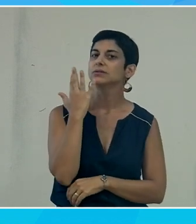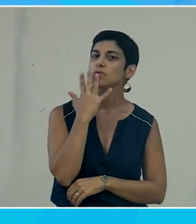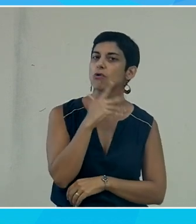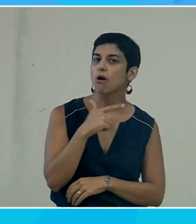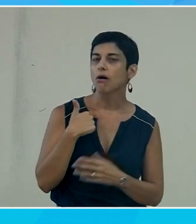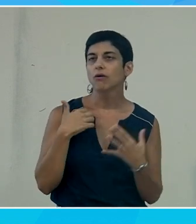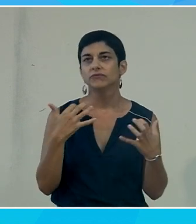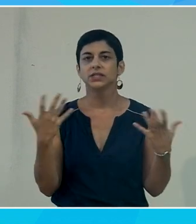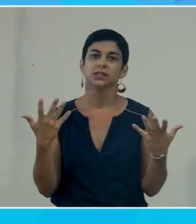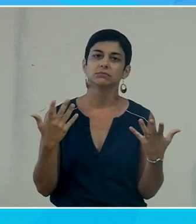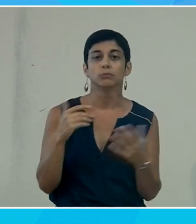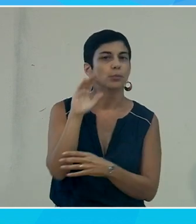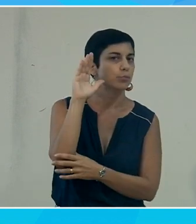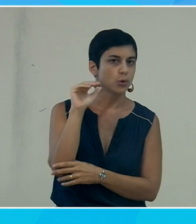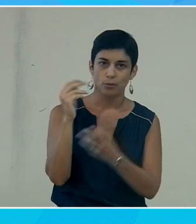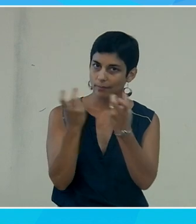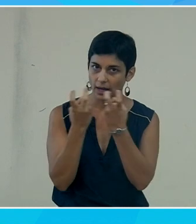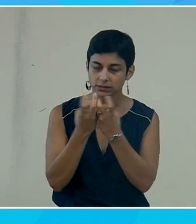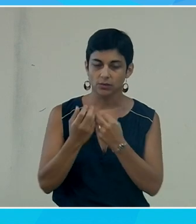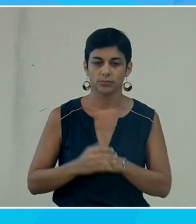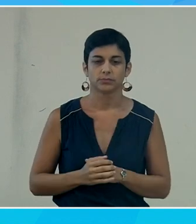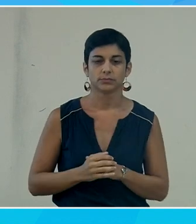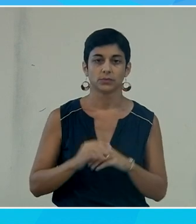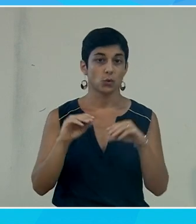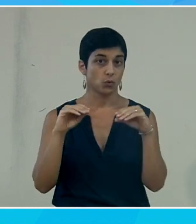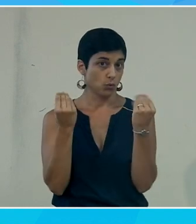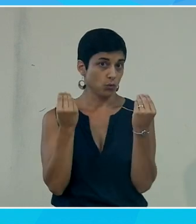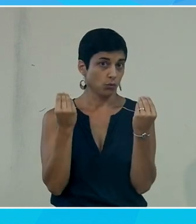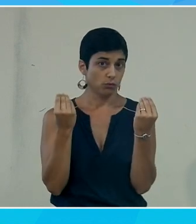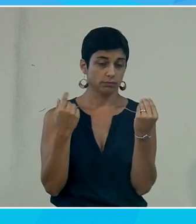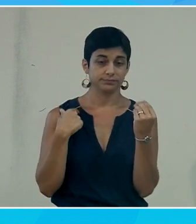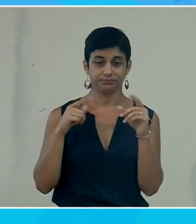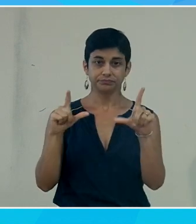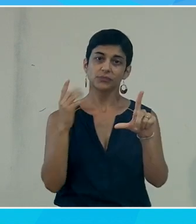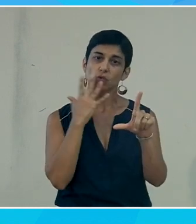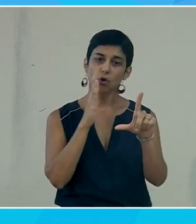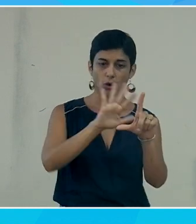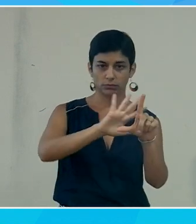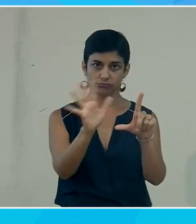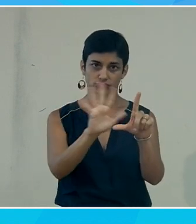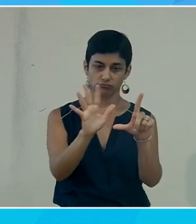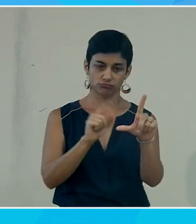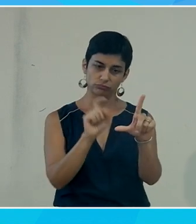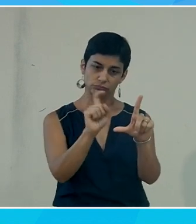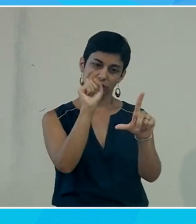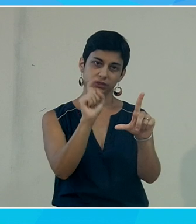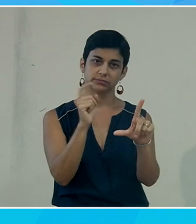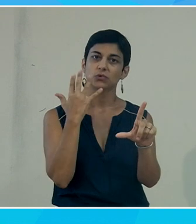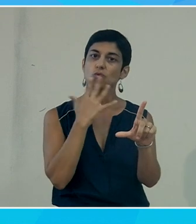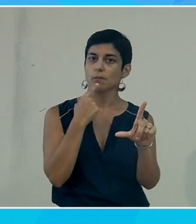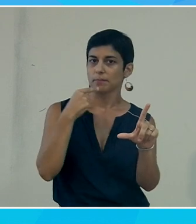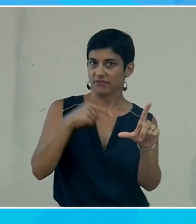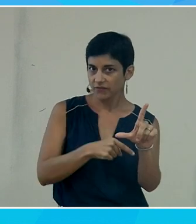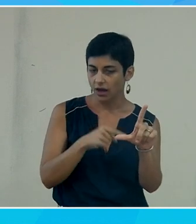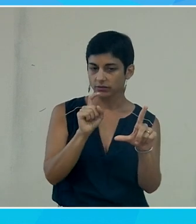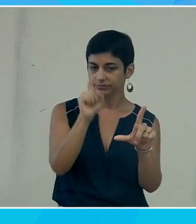'intéresse. Je vais peut choisir du bleu, par exemple, ou je vais aller choisir dans un panorama de couleurs à disposition la couleur que je